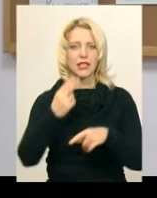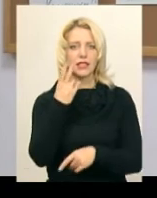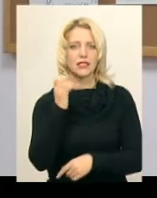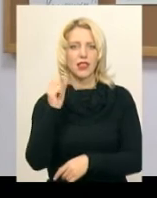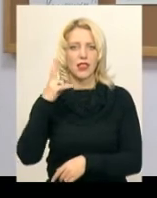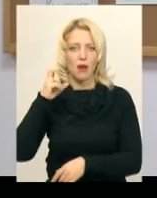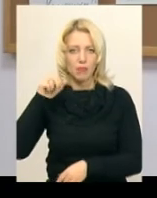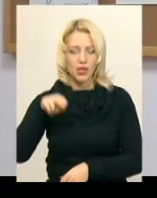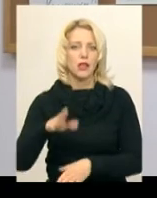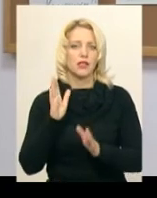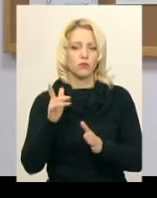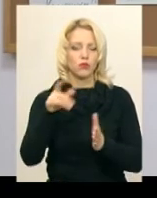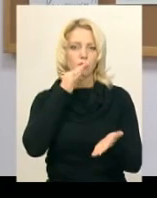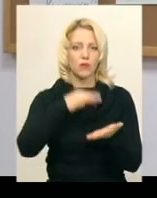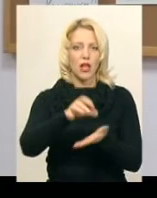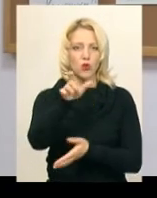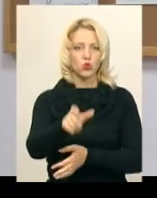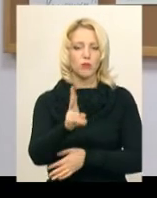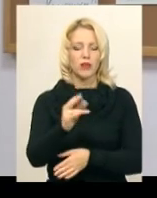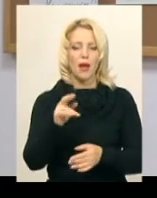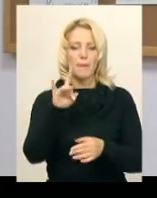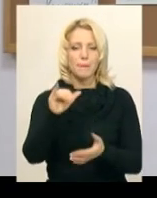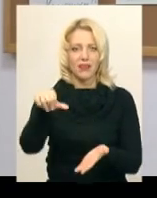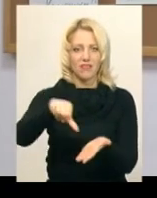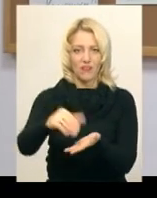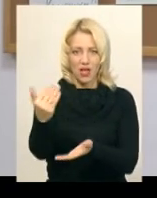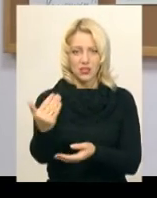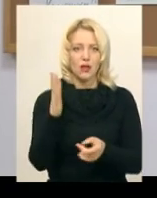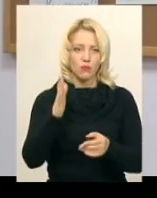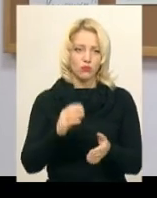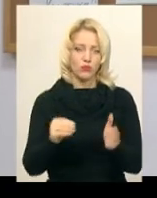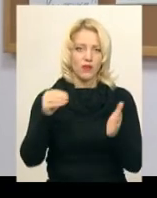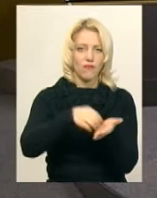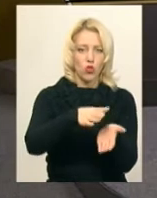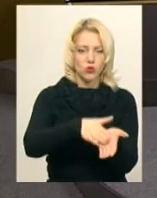буде відповідальна особа, яка при вас буде вносити ваші голоси в систему.